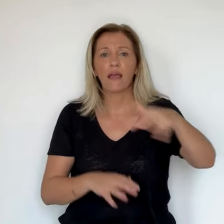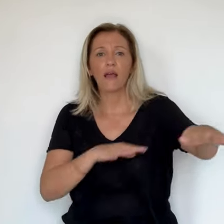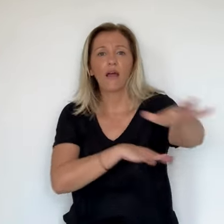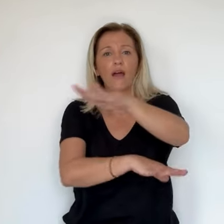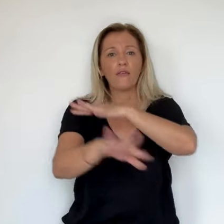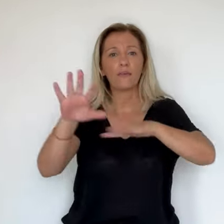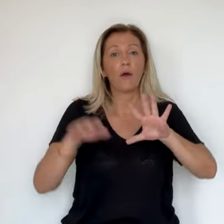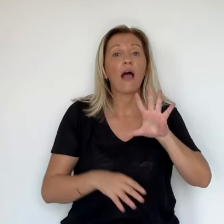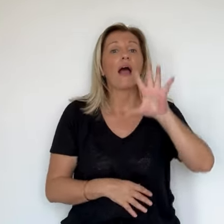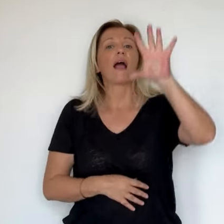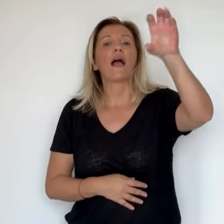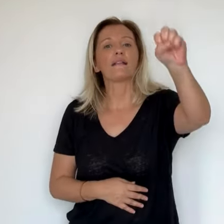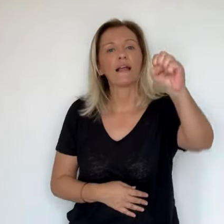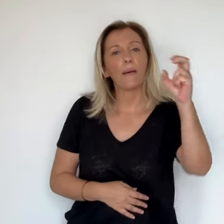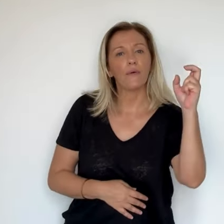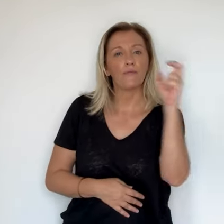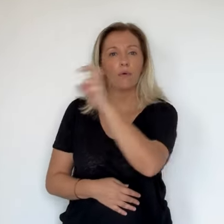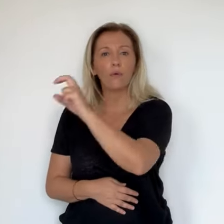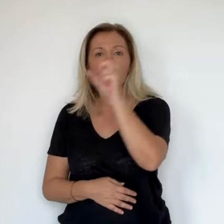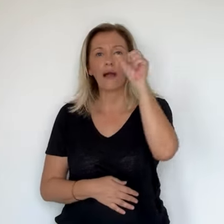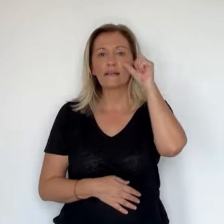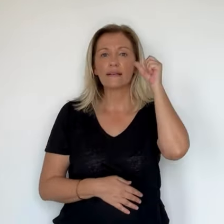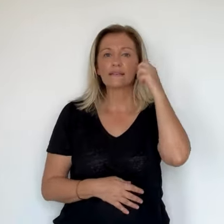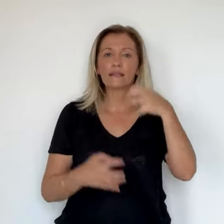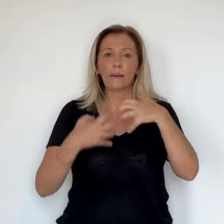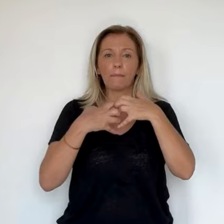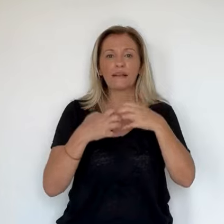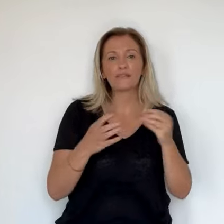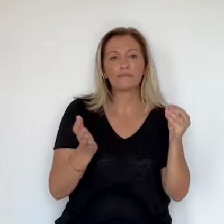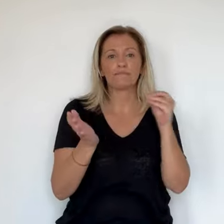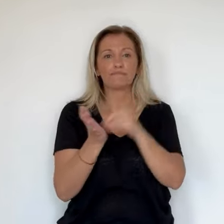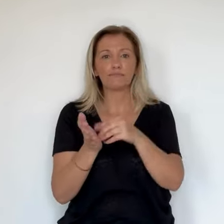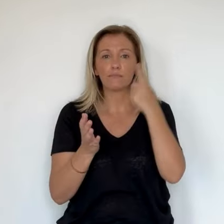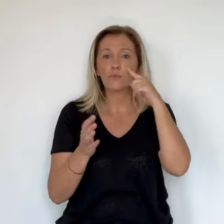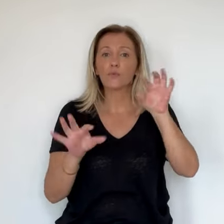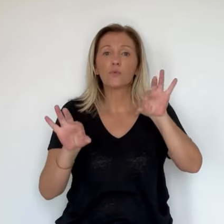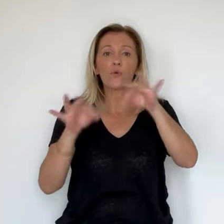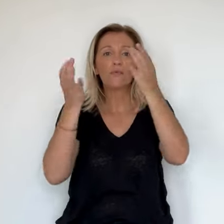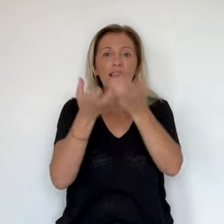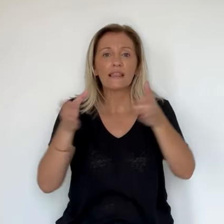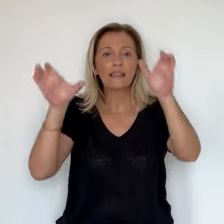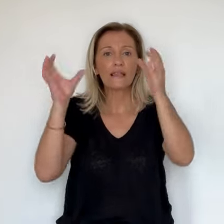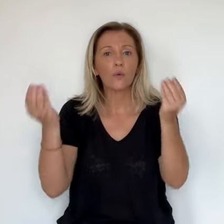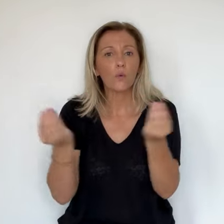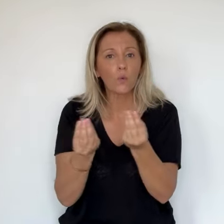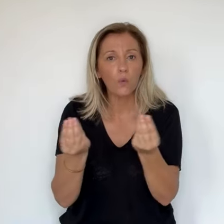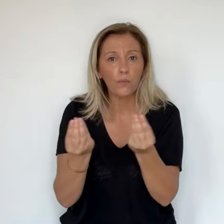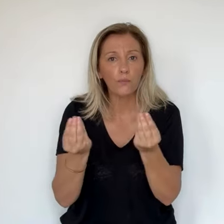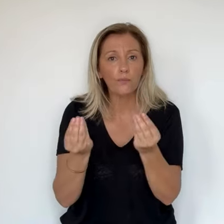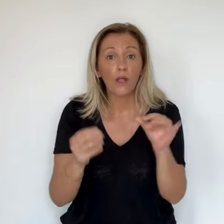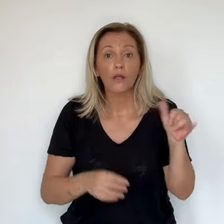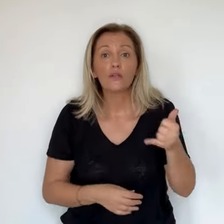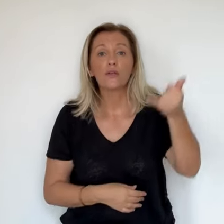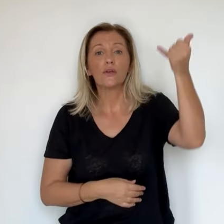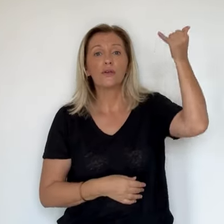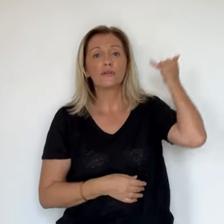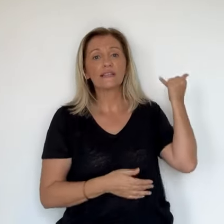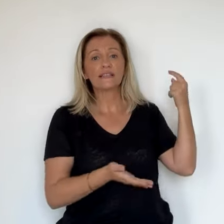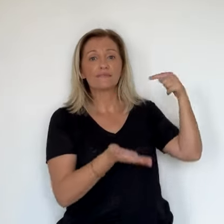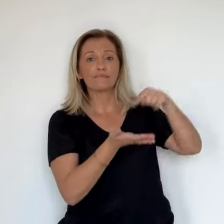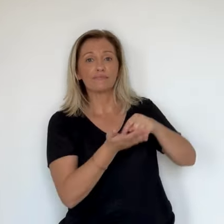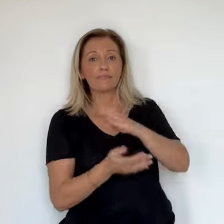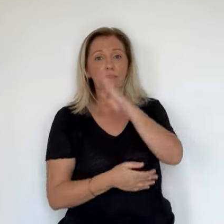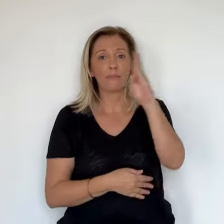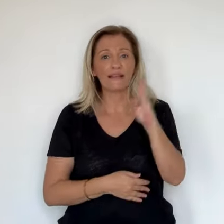milieu de semaine dernière, les services de l'Office de l'Environnement ont capturé un de ces insectes et lui ont placé un émetteur radio pour remonter jusqu